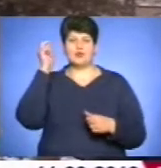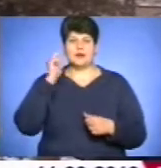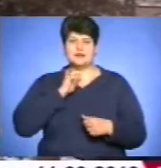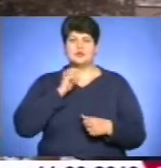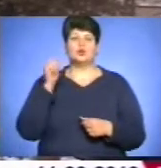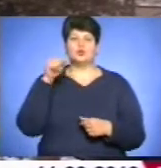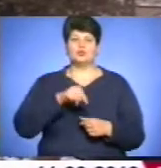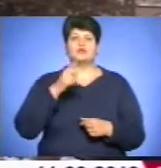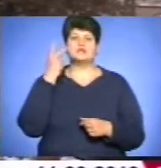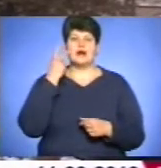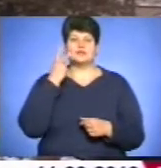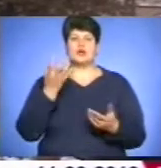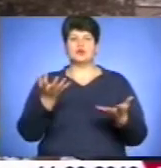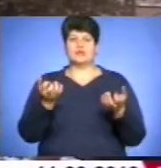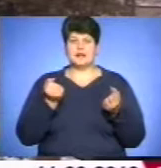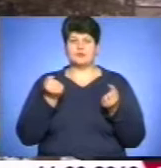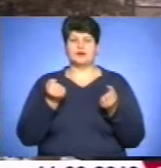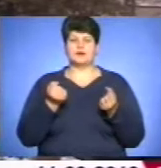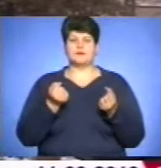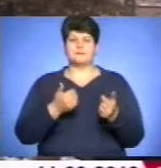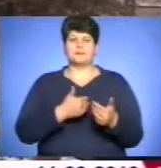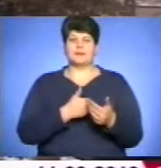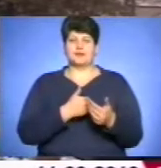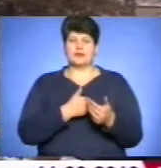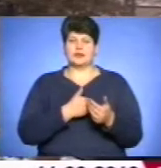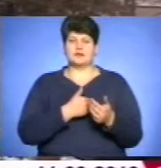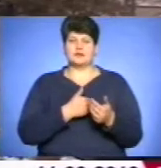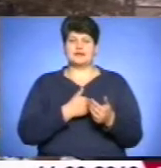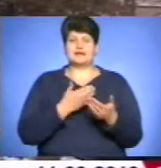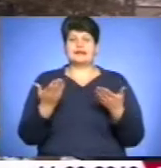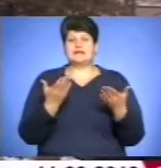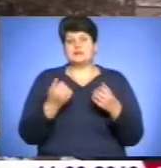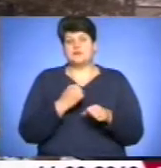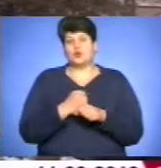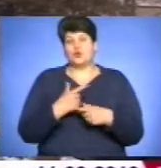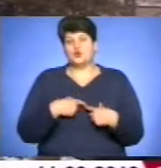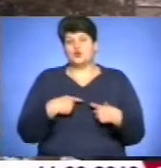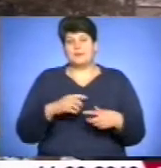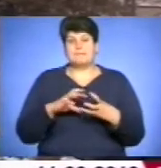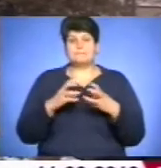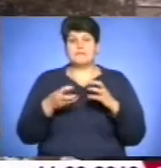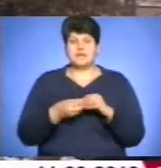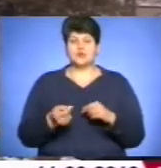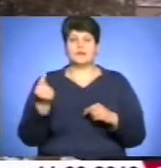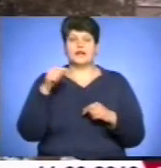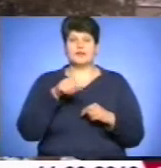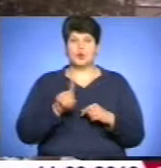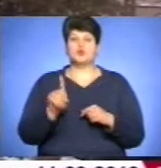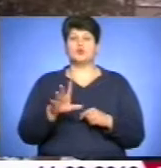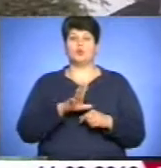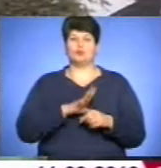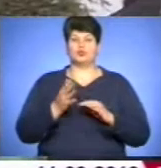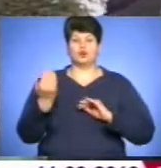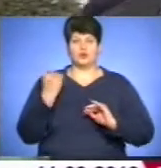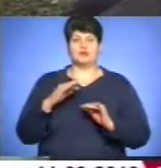завжди отримую певне підживлення і роблю собі підсумки того, що було і того, що